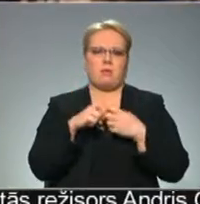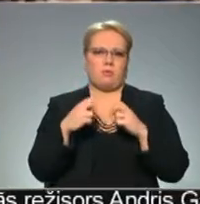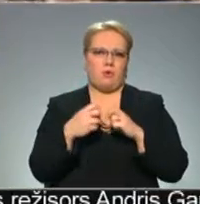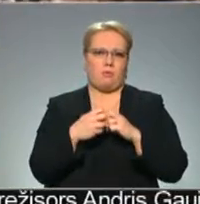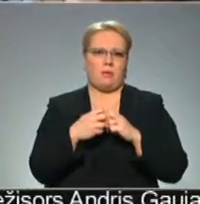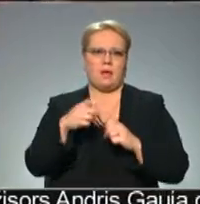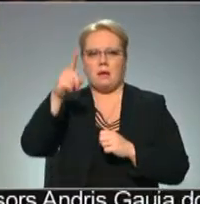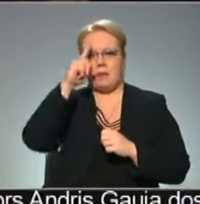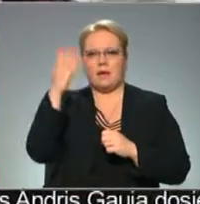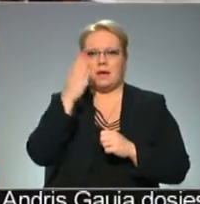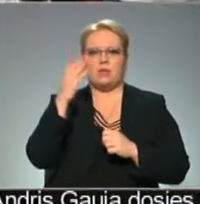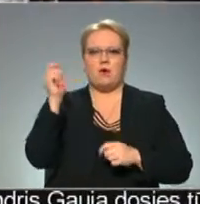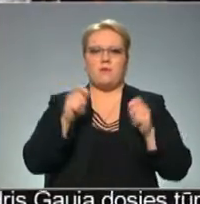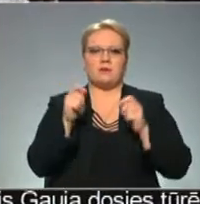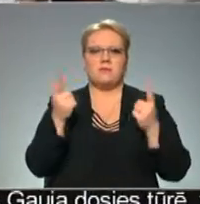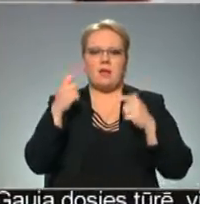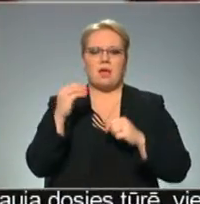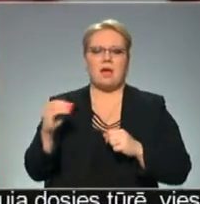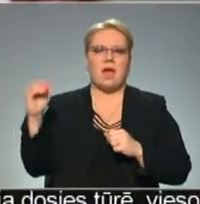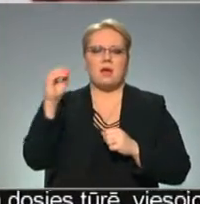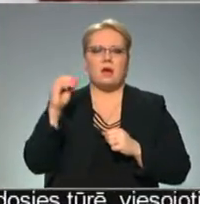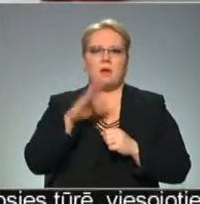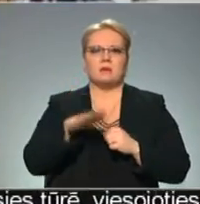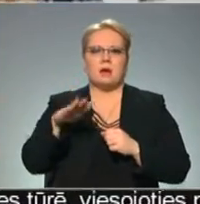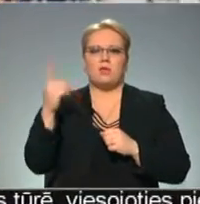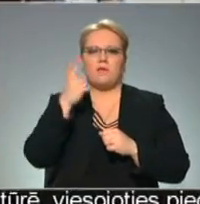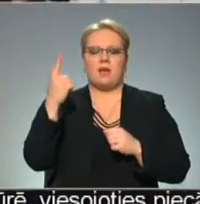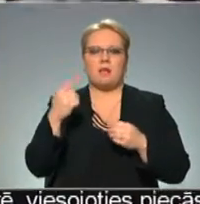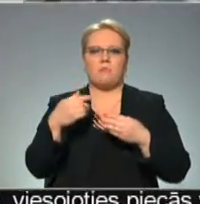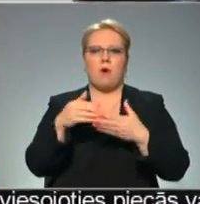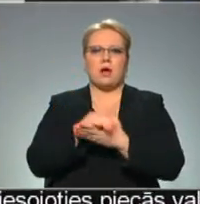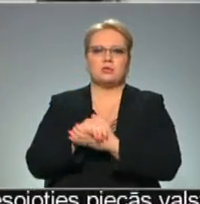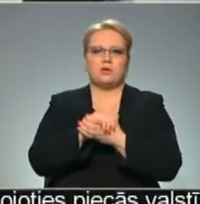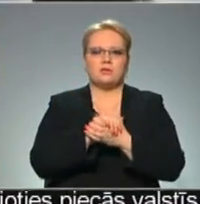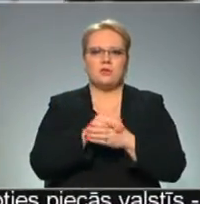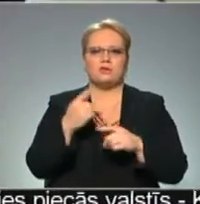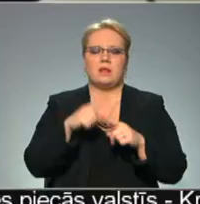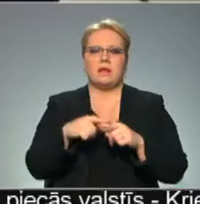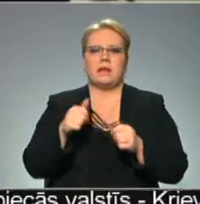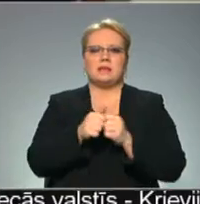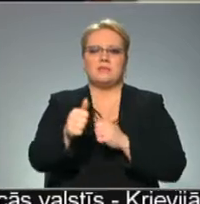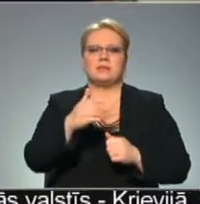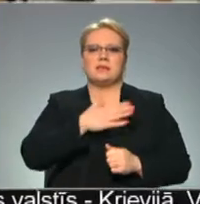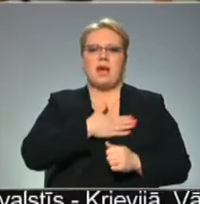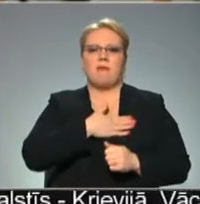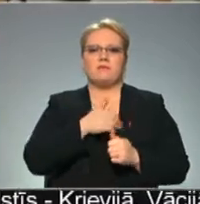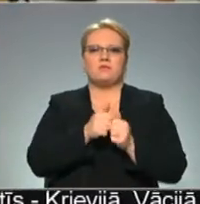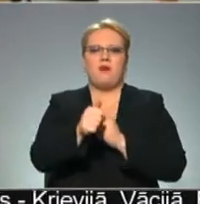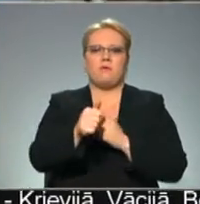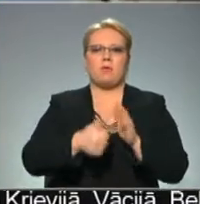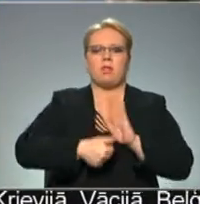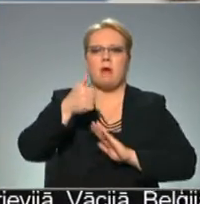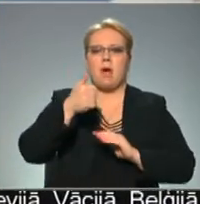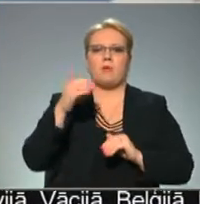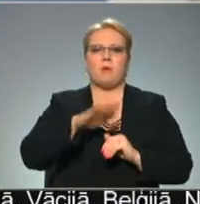Berlīnas kinofestivāla laikā Eiropas bērnu filmu asociācija paziņoli arī savus favorītus. Un par Eiropas labāku